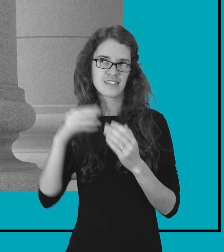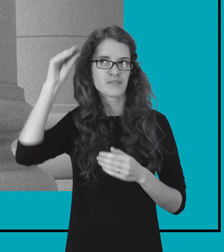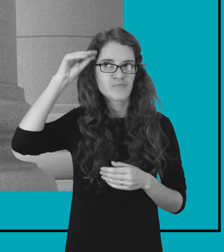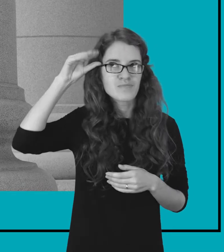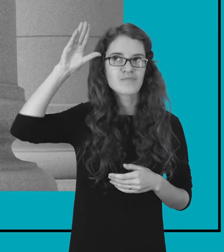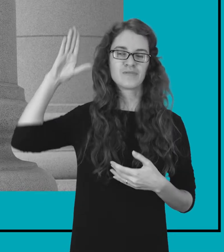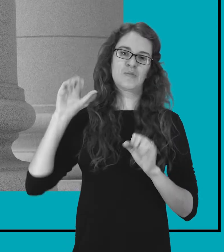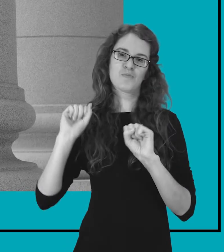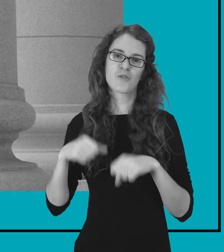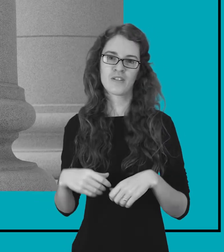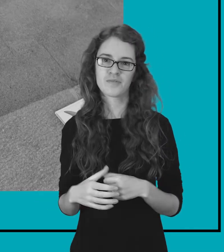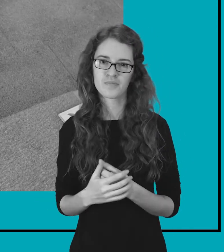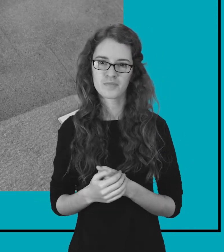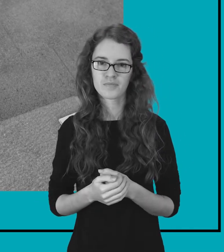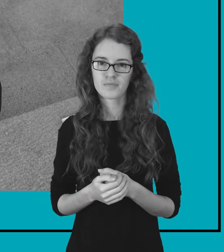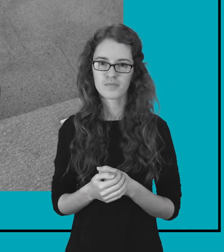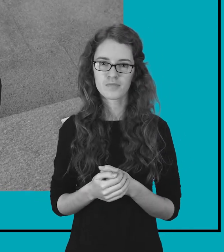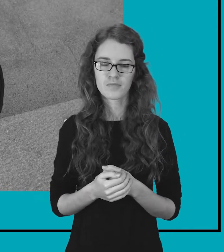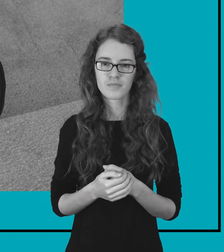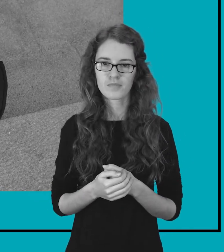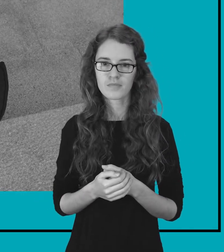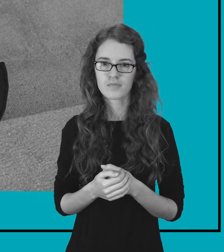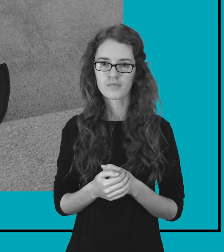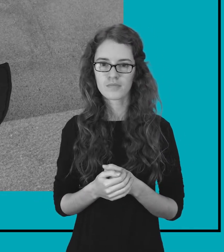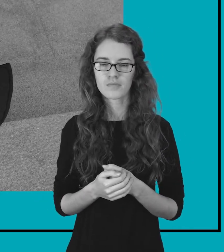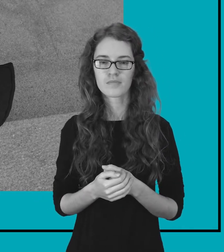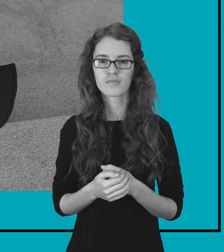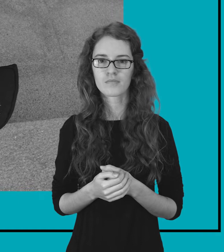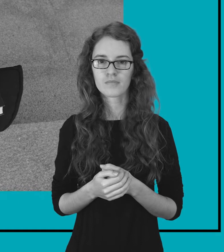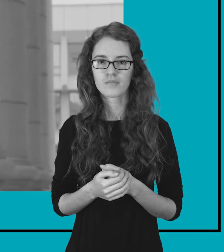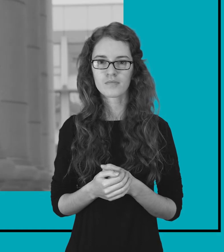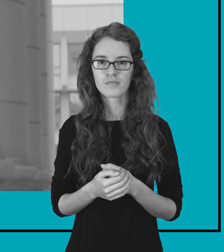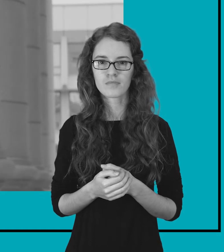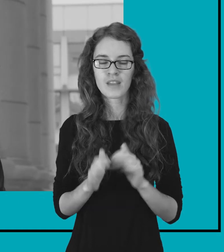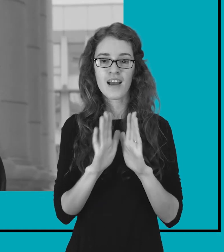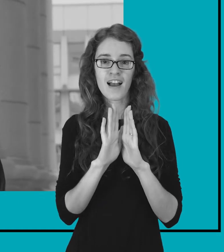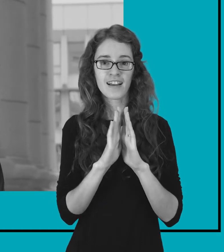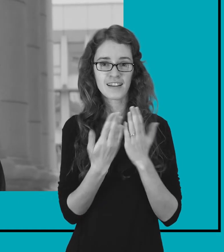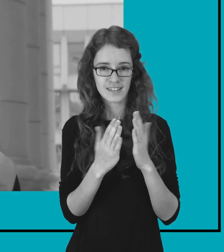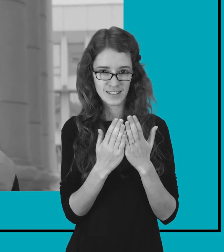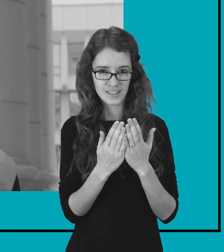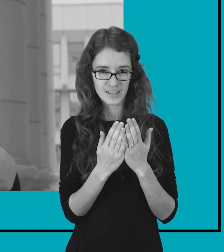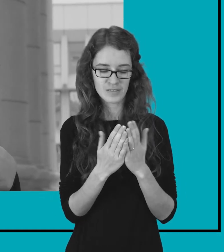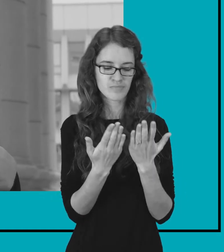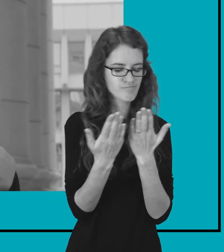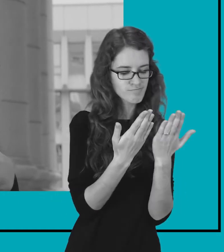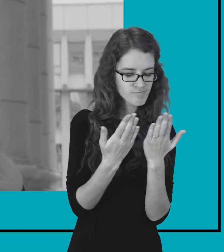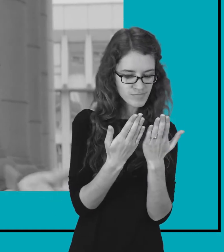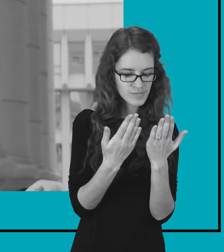tikrai prie to prisideda. Knyga paprastai maneinai ramina